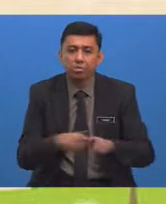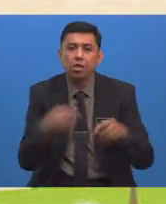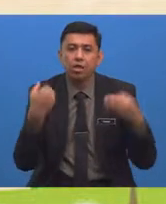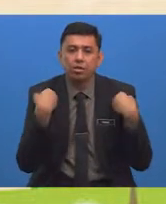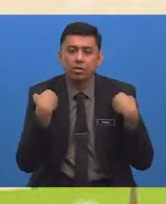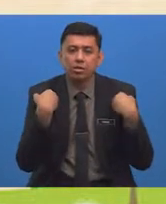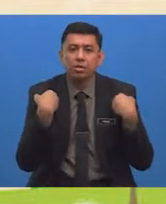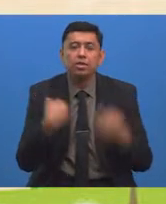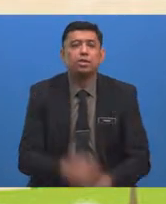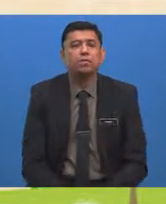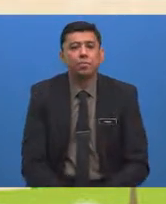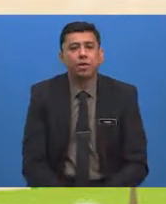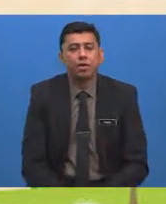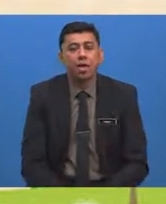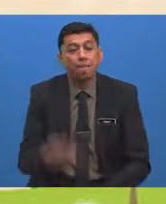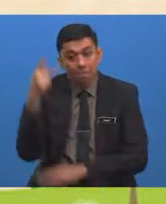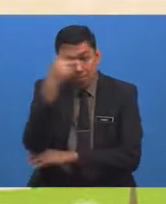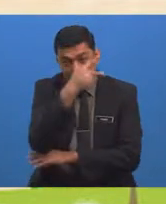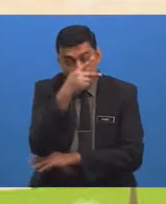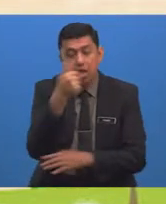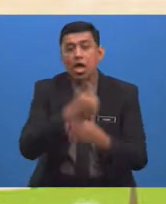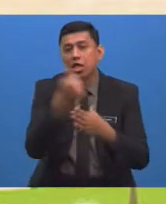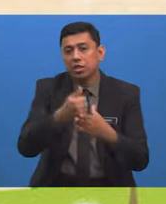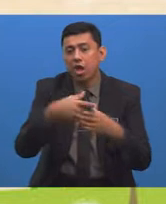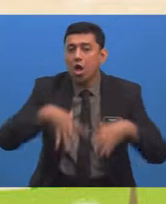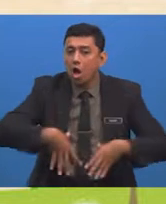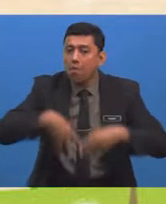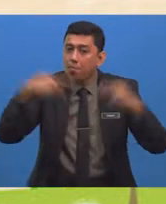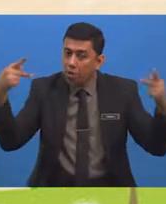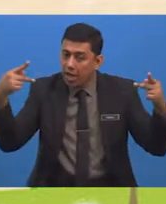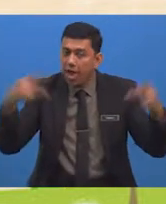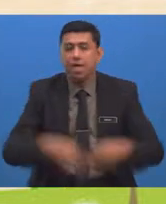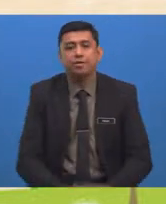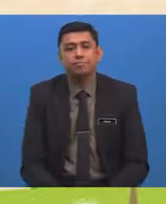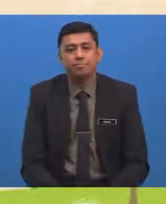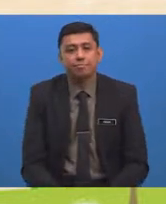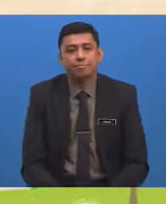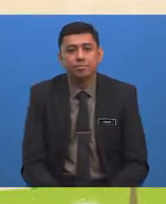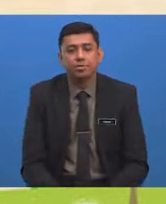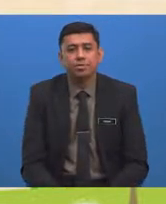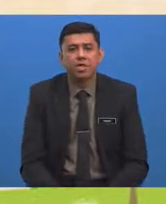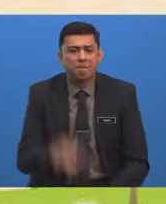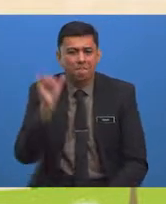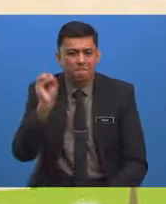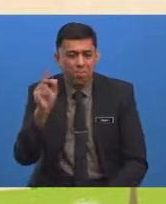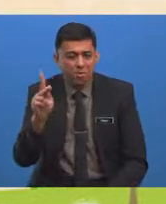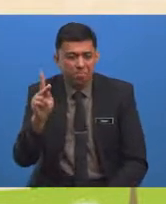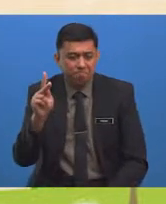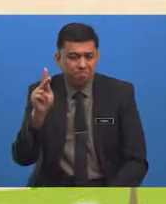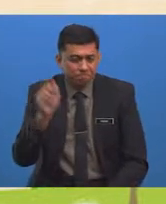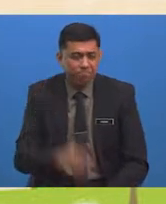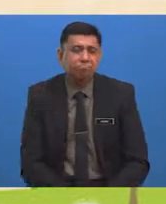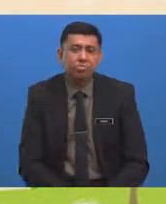ada Dalam Kategori Pemeliharaan Atau Pemuliharaan Oh Ya Murid-Murid